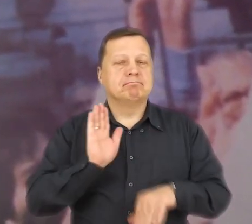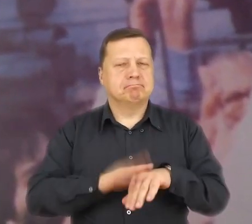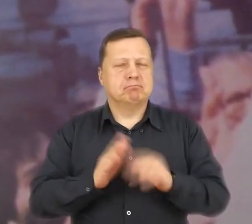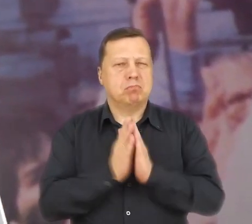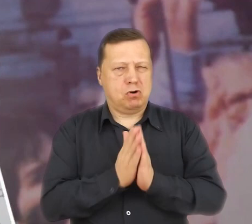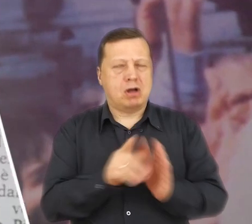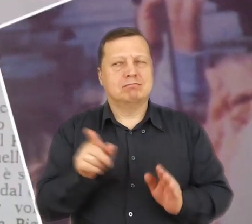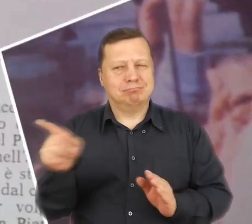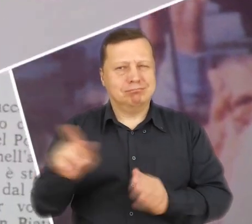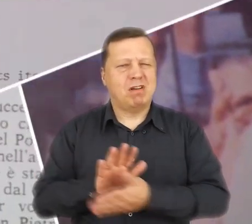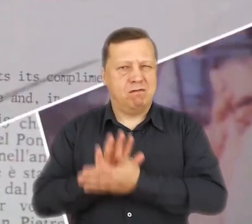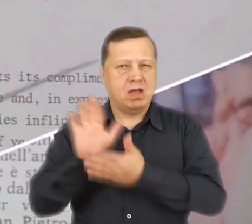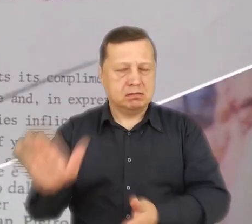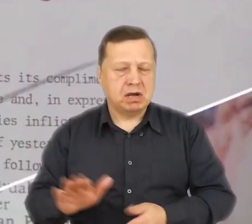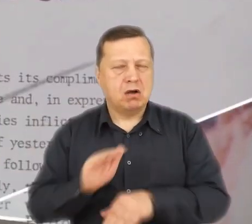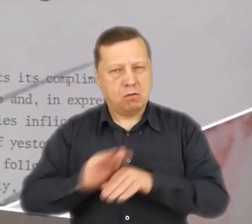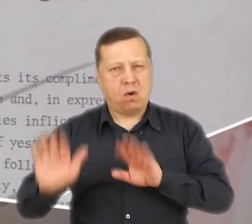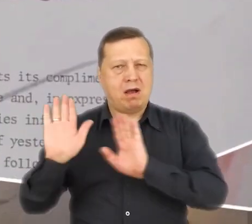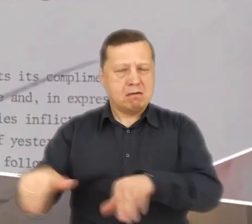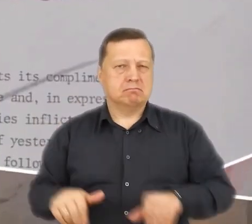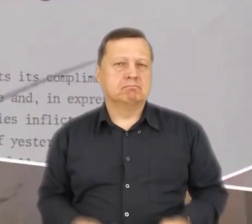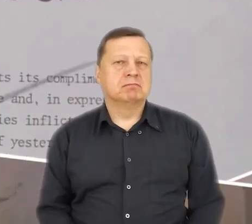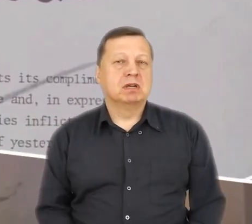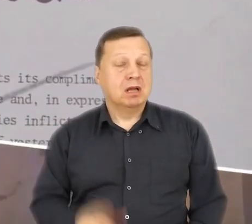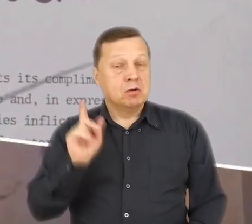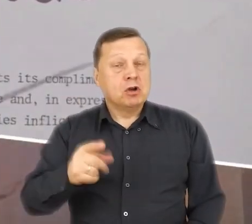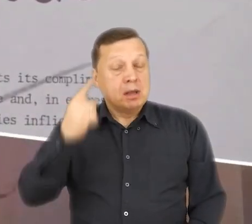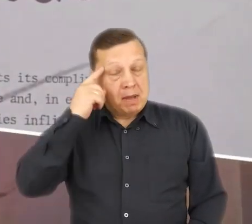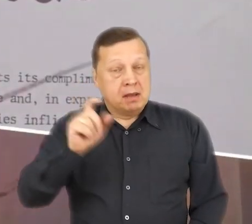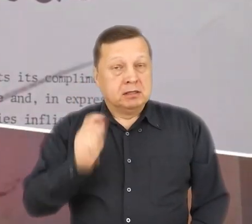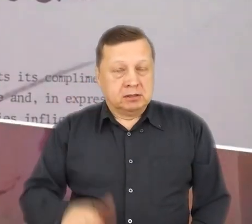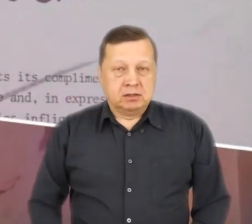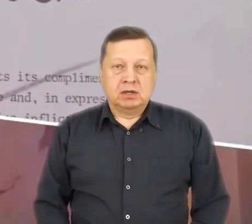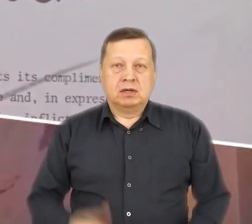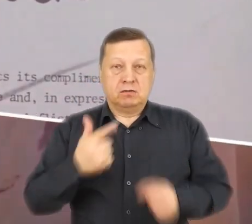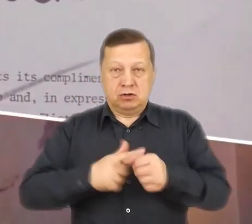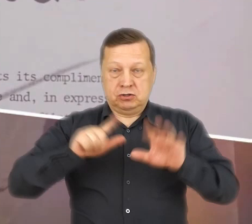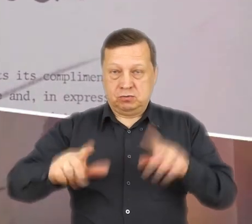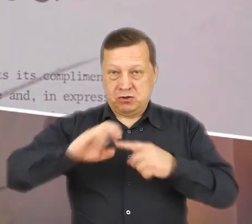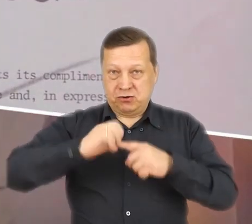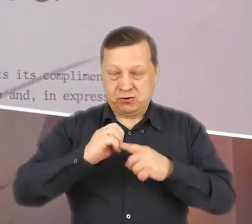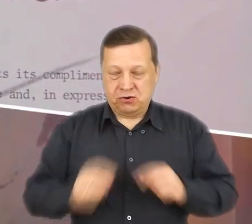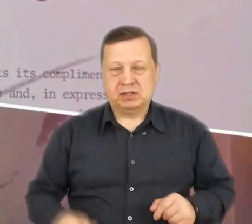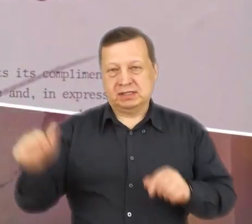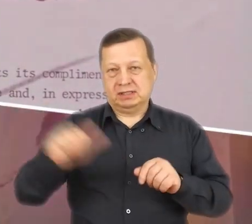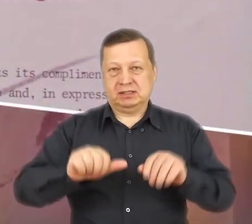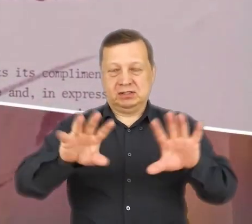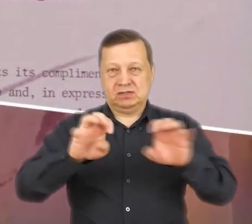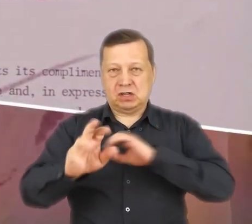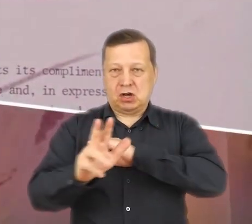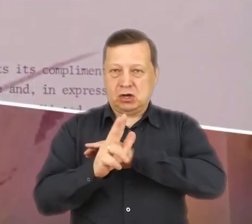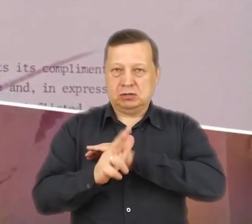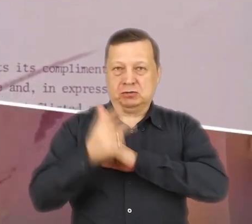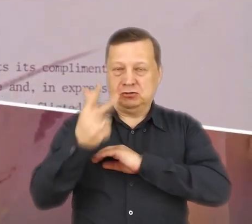papieża został ułaskawiony. Musimy pamiętać, że papież 27 grudnia